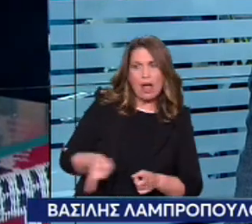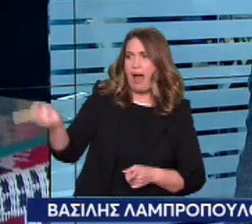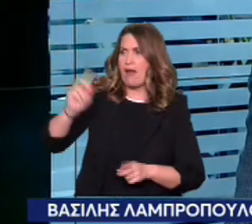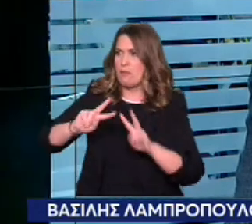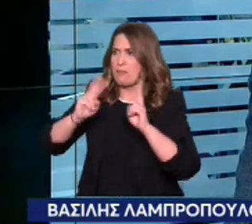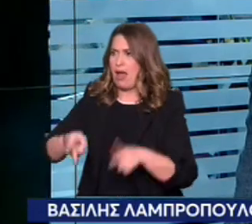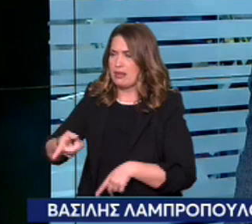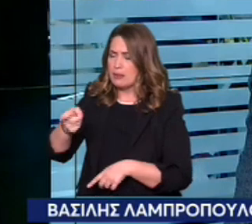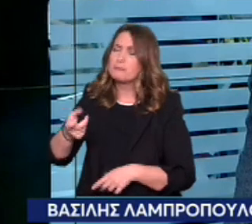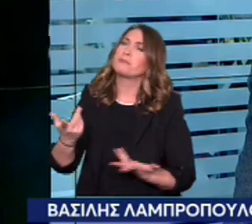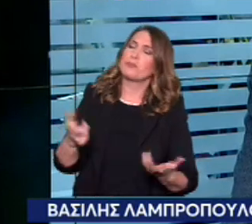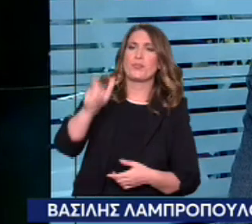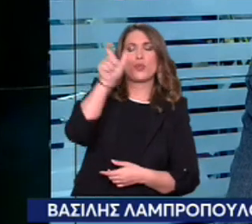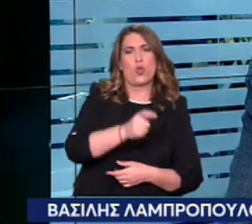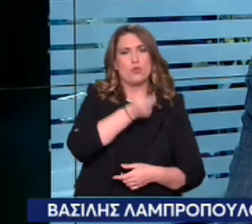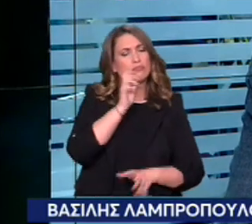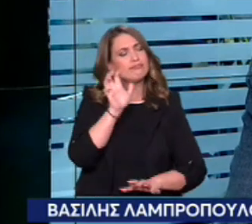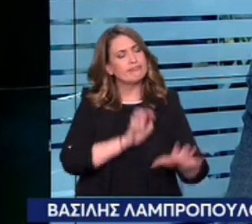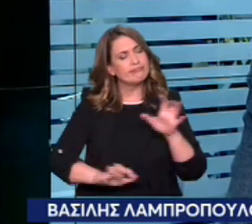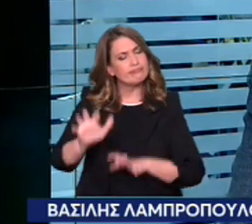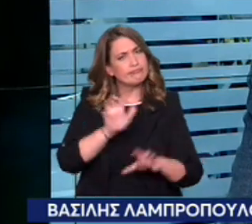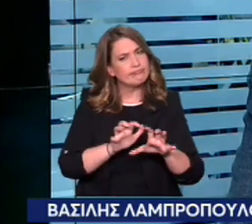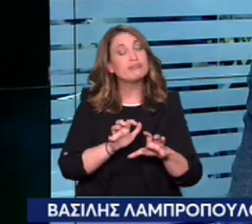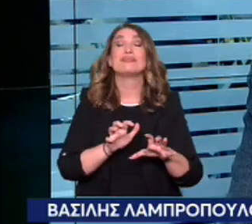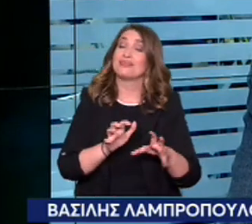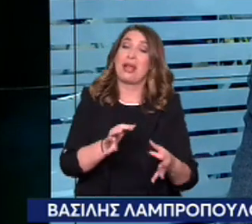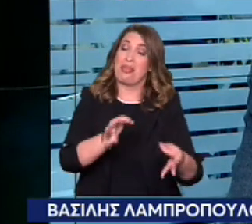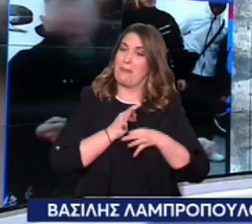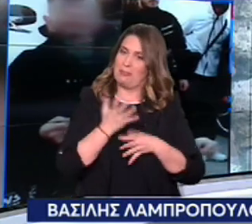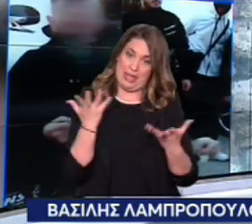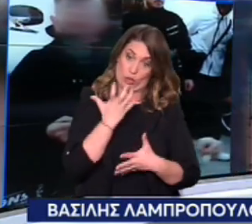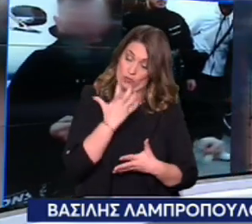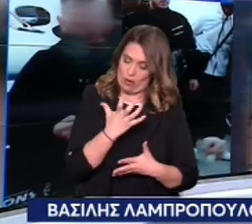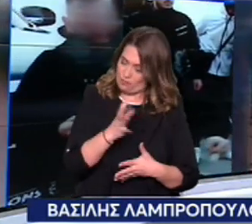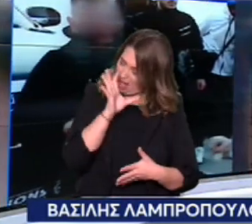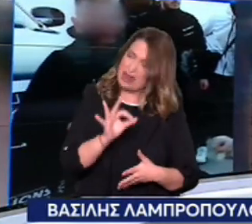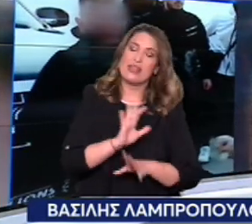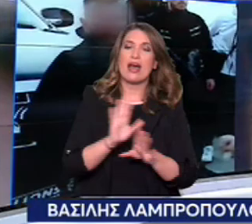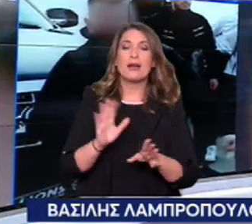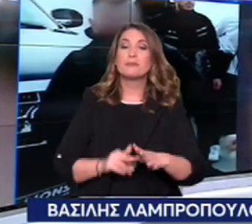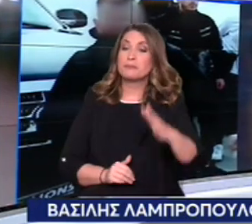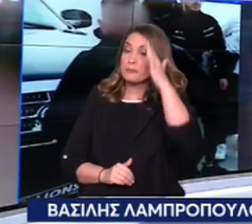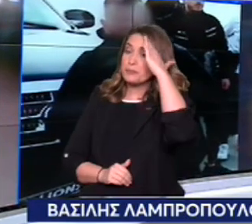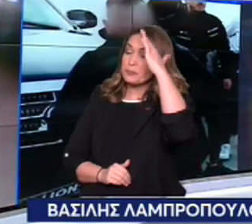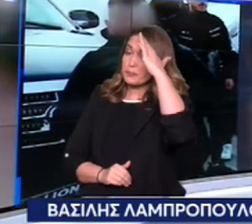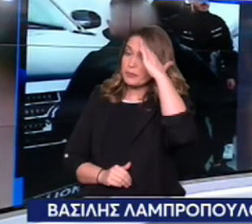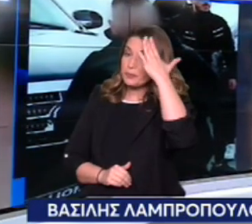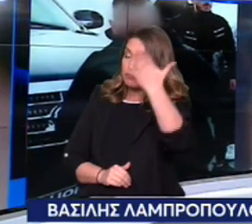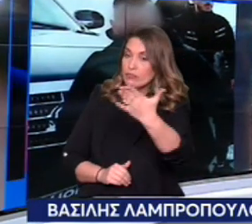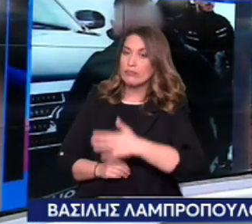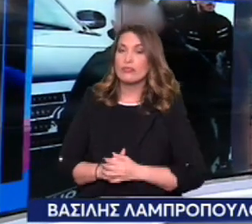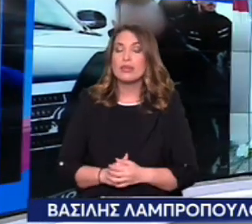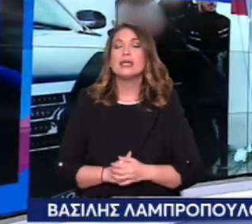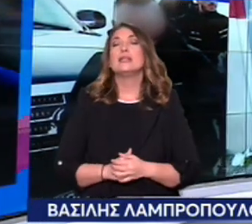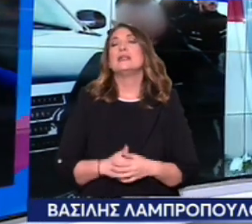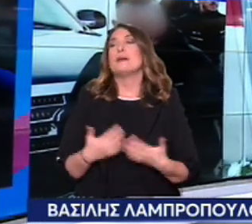έψαχνε και σήμερα έχει να μας πει κάτι που νομίζω ότι είναι πάρα πολύ σοβαρό Βασίλη. Καλησπέρα. Καλησπέρα Νίκο. Σύμφωνα λοιπόν με μαρτυρίες και